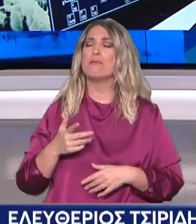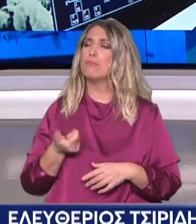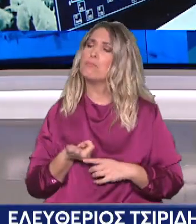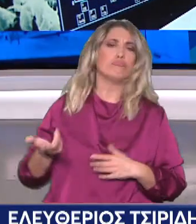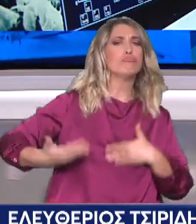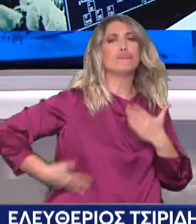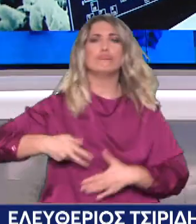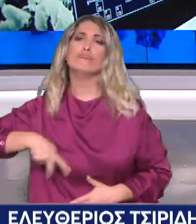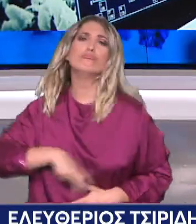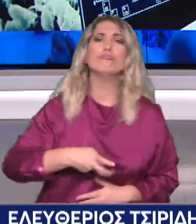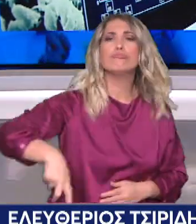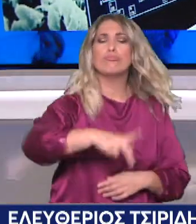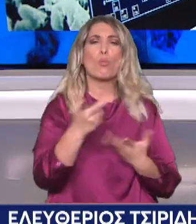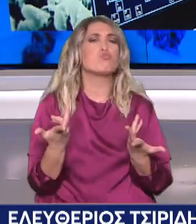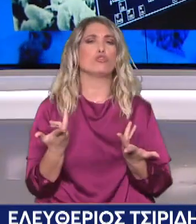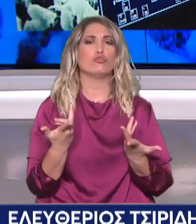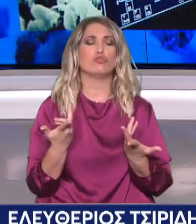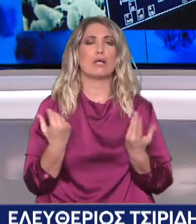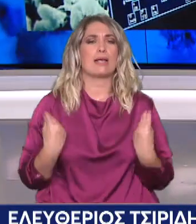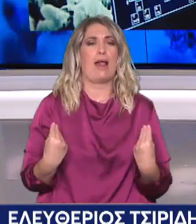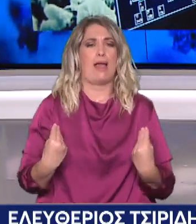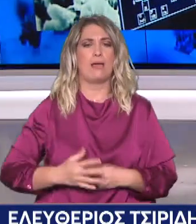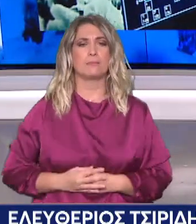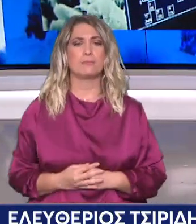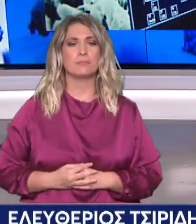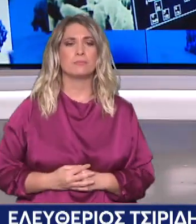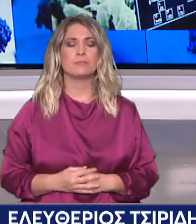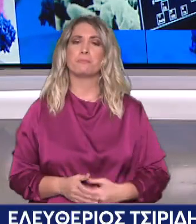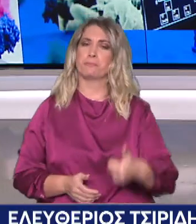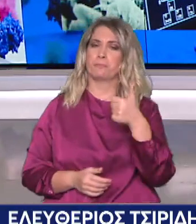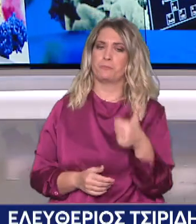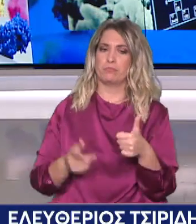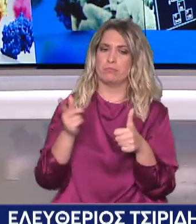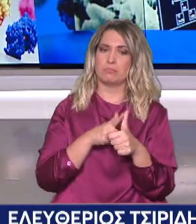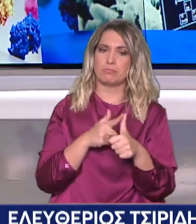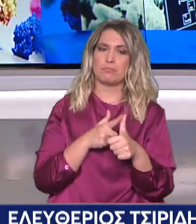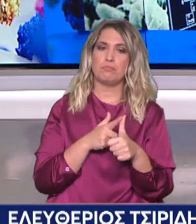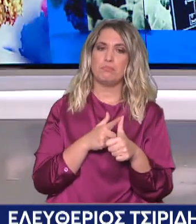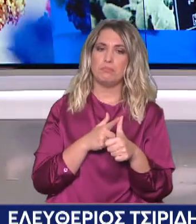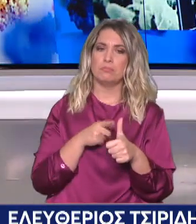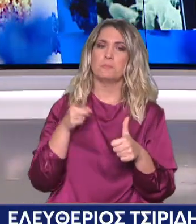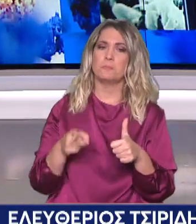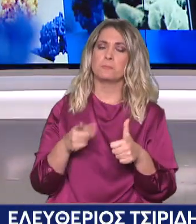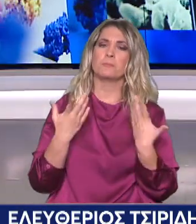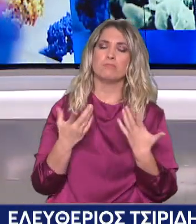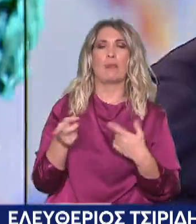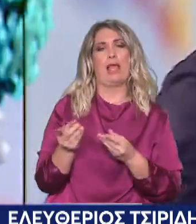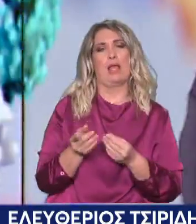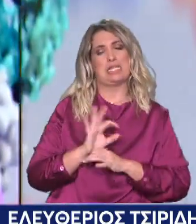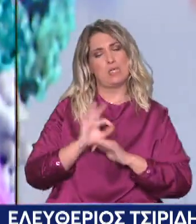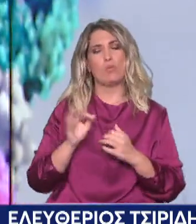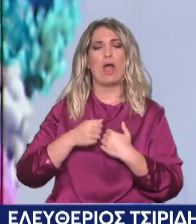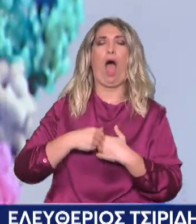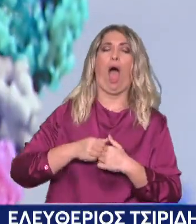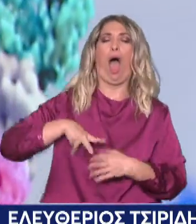καλά εξελίσσεται αυτό. Πολύ καλή ερώτηση είναι αυτή που μου κάνατε και πέρα από το κοινός λεγόμενο ότι οι άνθρωποι θέλουν καλύτερα, είναι